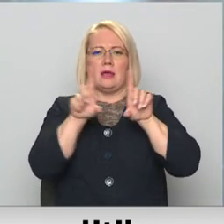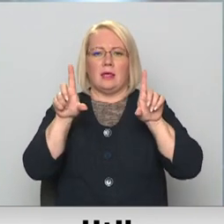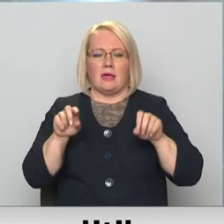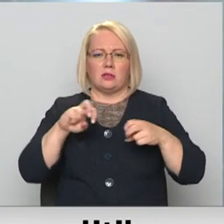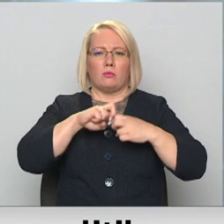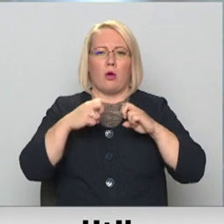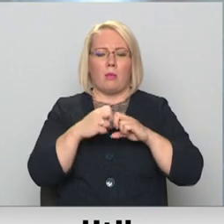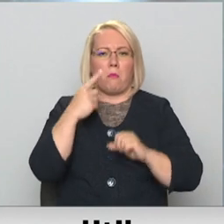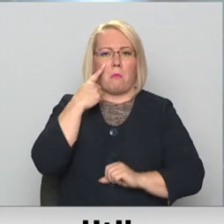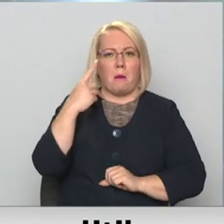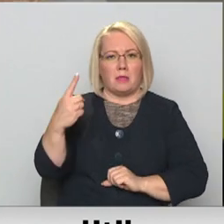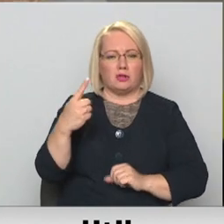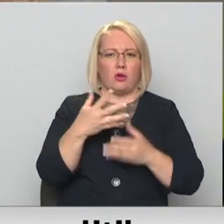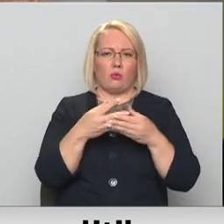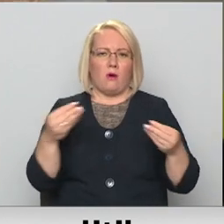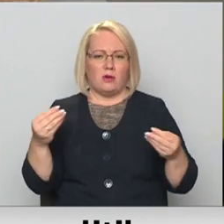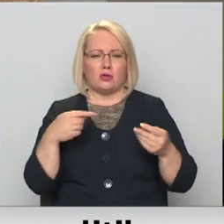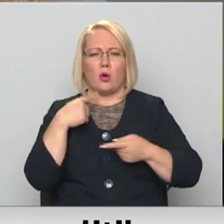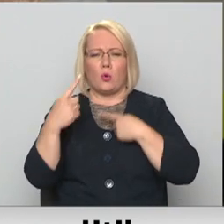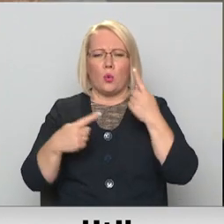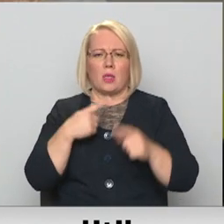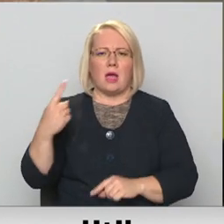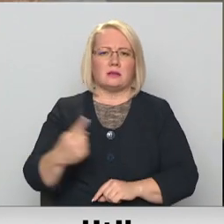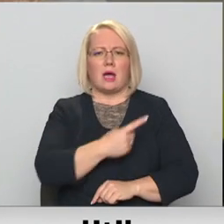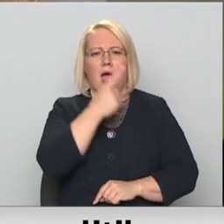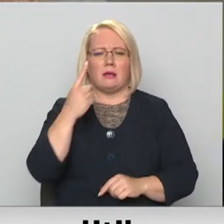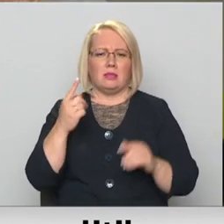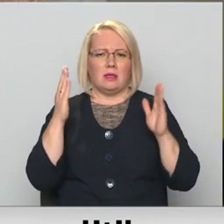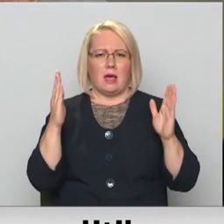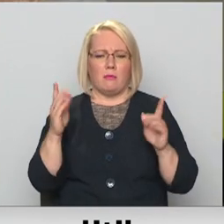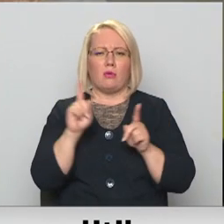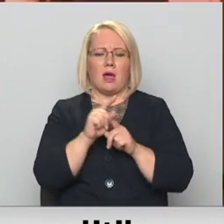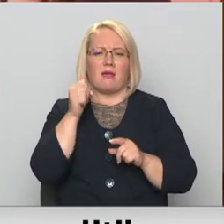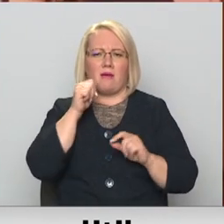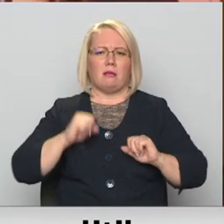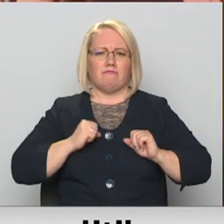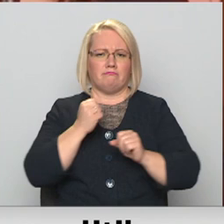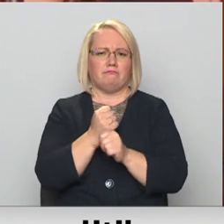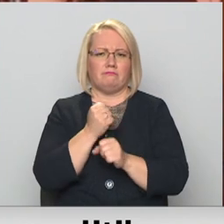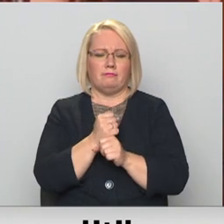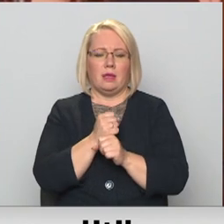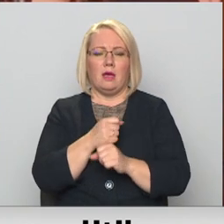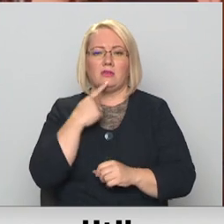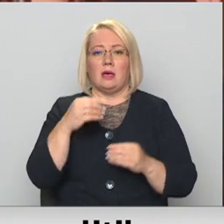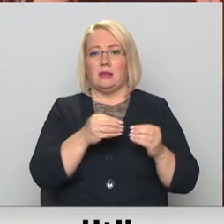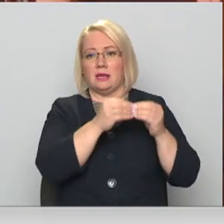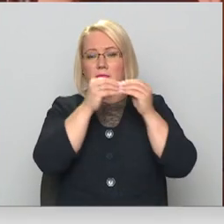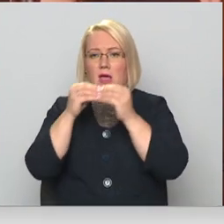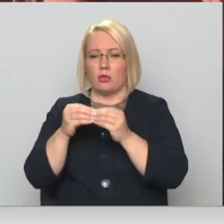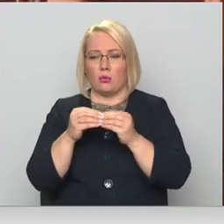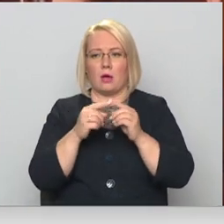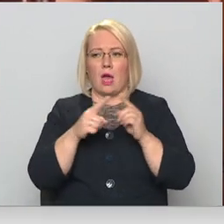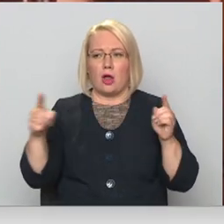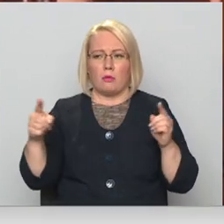problēmu pamanīšanā un novēršanā runāts gadiem, arī tur vēl ir kur tiekties. Visu šo desmit gadu garumā mūs ļoti